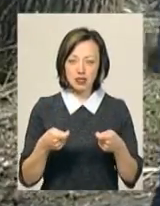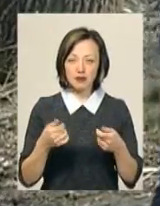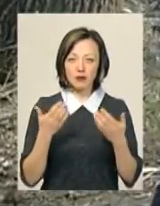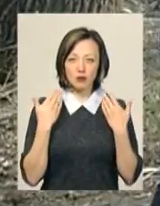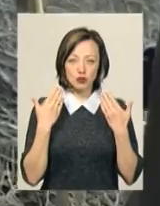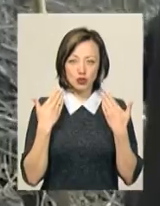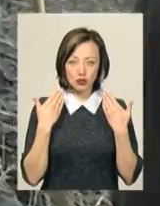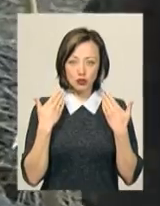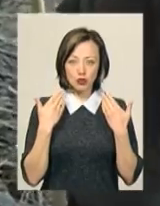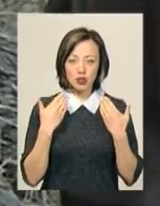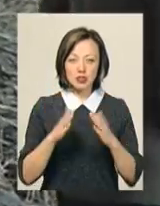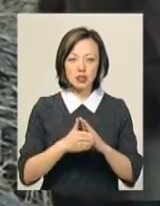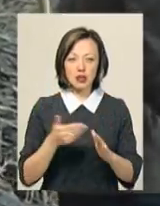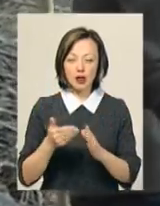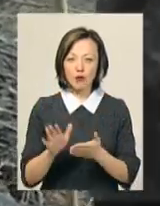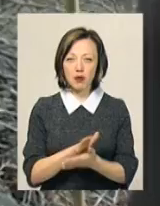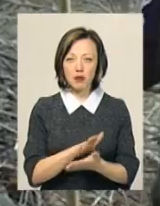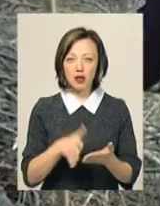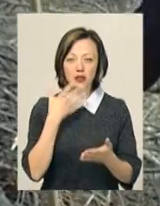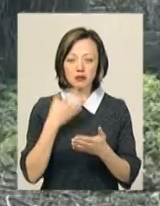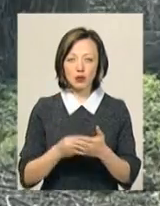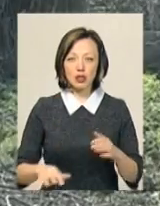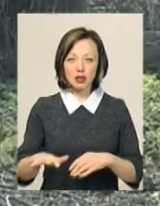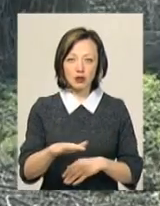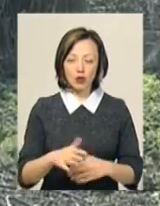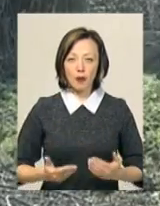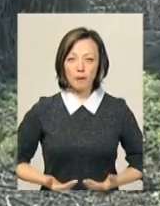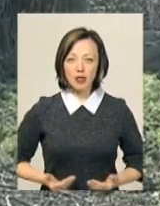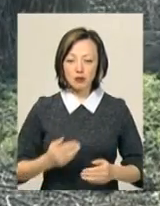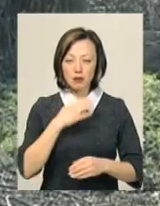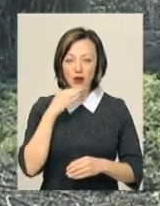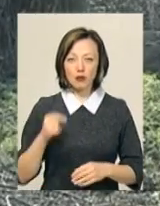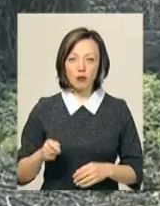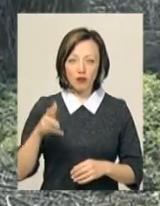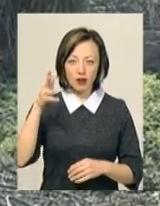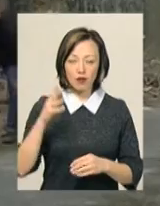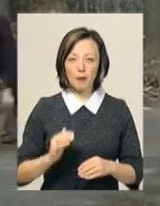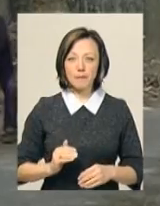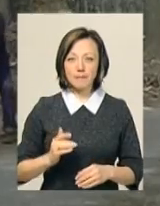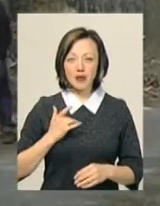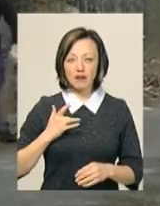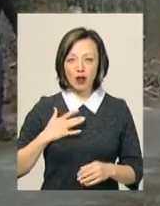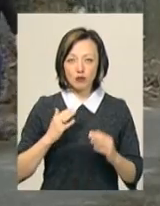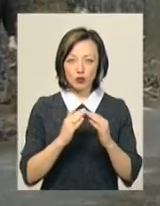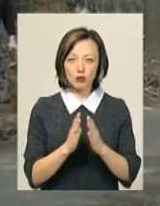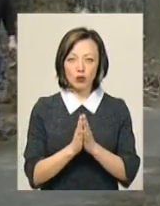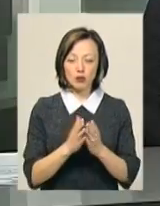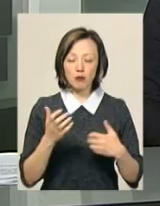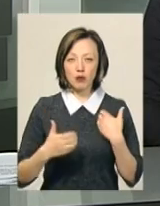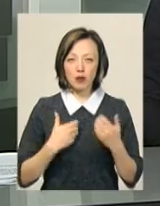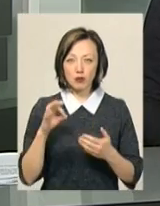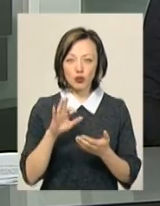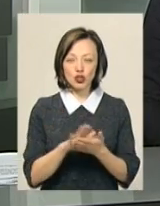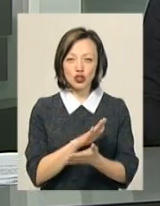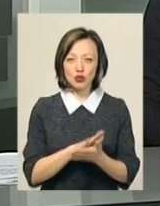відпочинку закликають прибрати свої території. А мешканців багатоповерхівок та приватних будинків комунальники просять подбати про